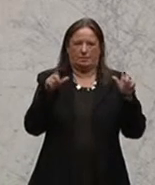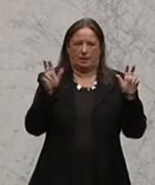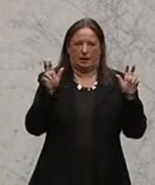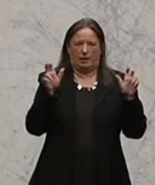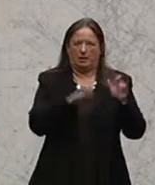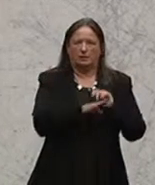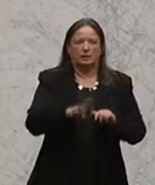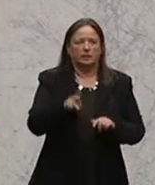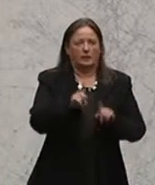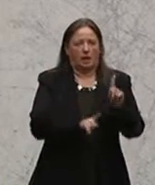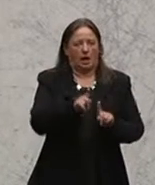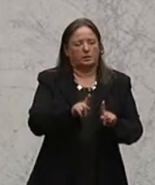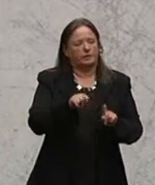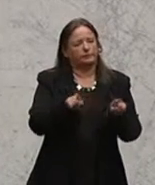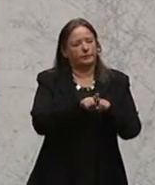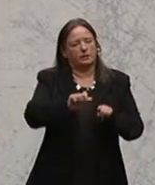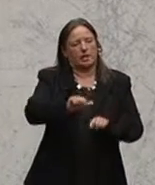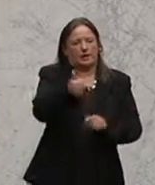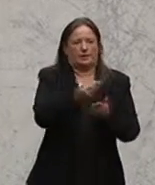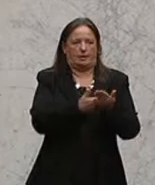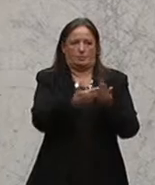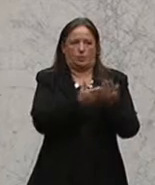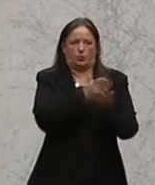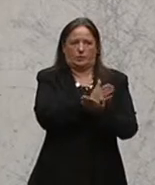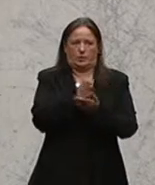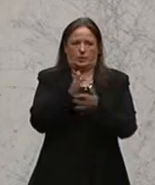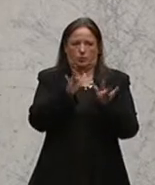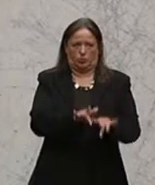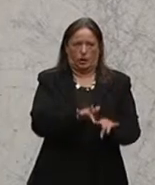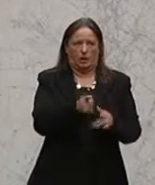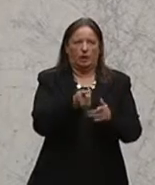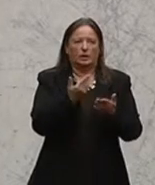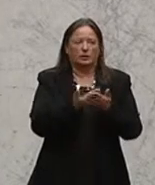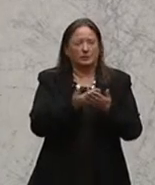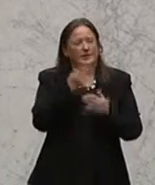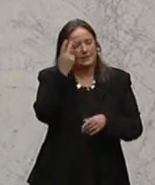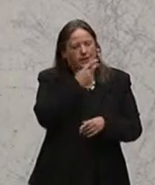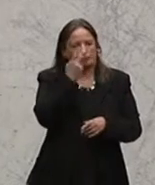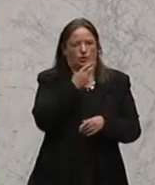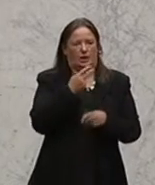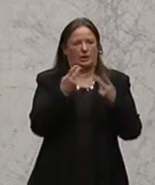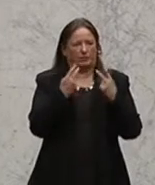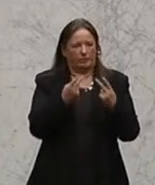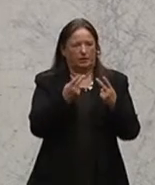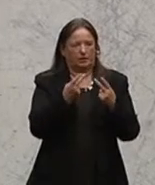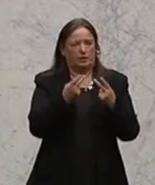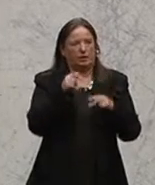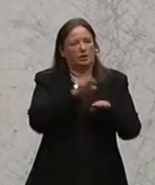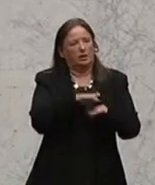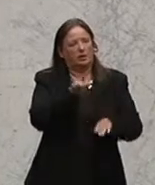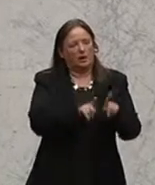Kindergarten als erste Bildungseinrichtung ganz selbstverständlich. Daher auch wichtig, dass wir dort